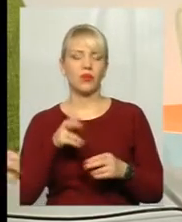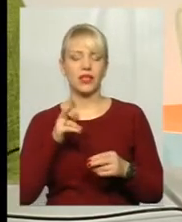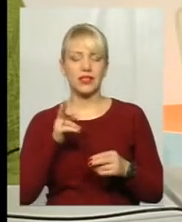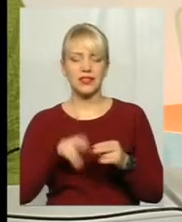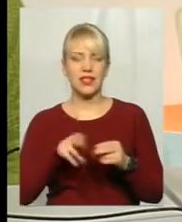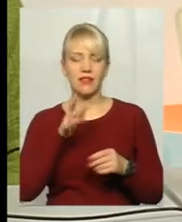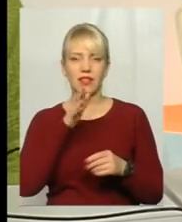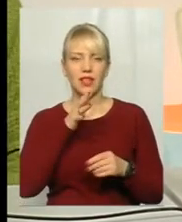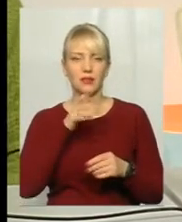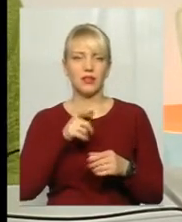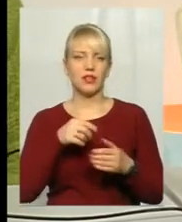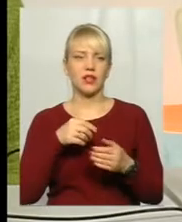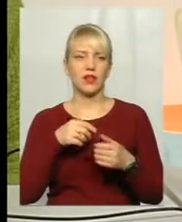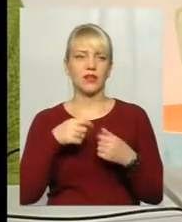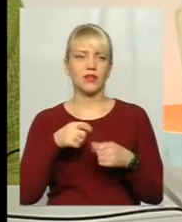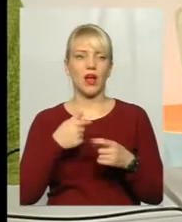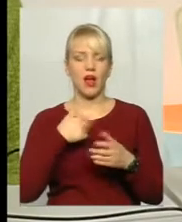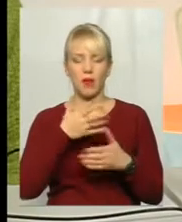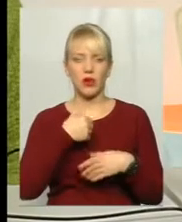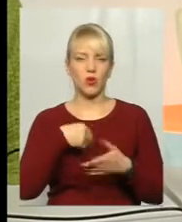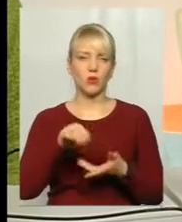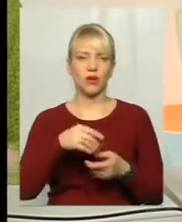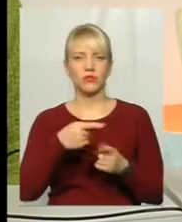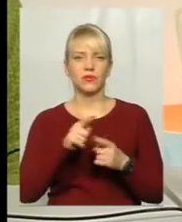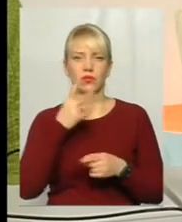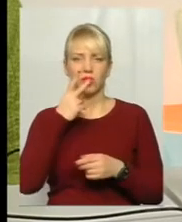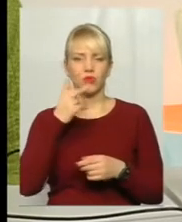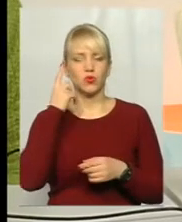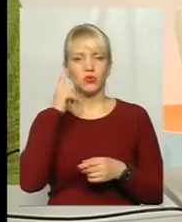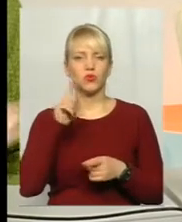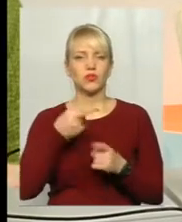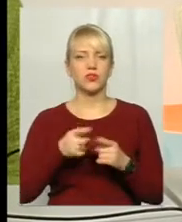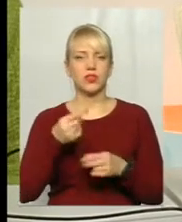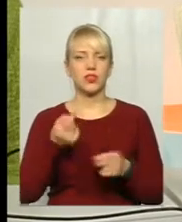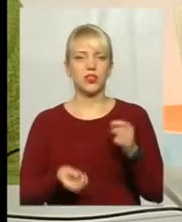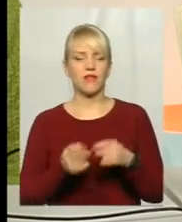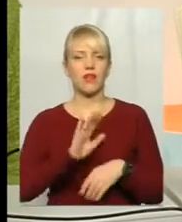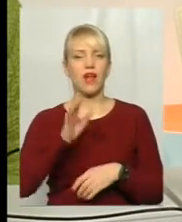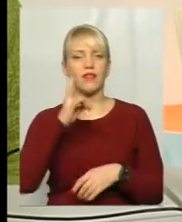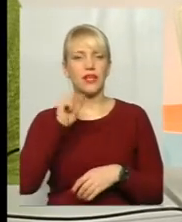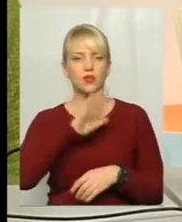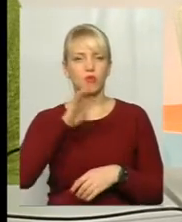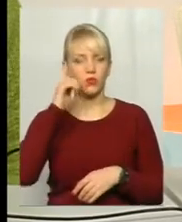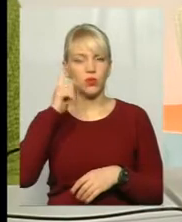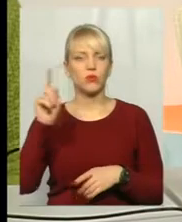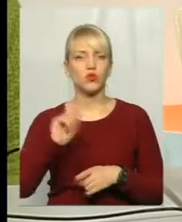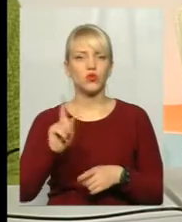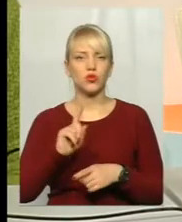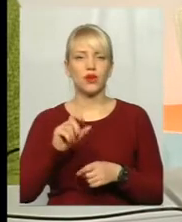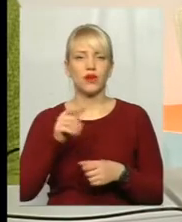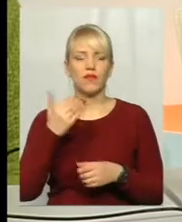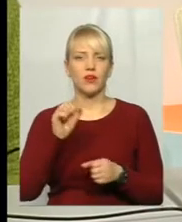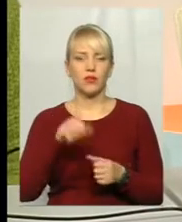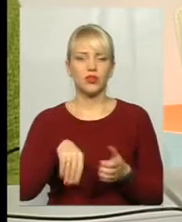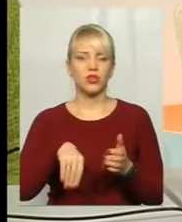споживачі, кидаємося на це, купуємо, бо це ж така дешева ціна, не задумуючись, що ви можете придбати товар з вичерпаним